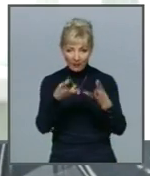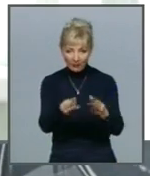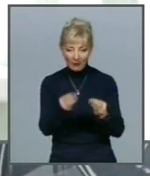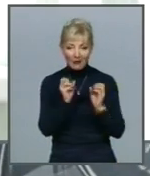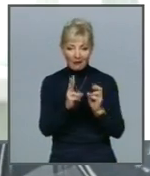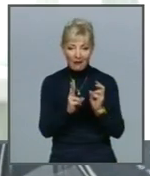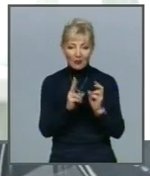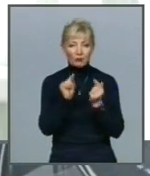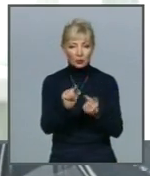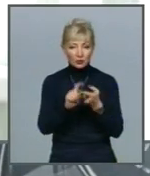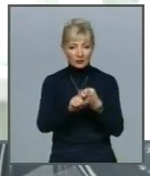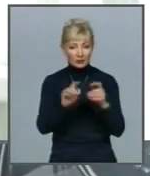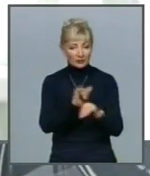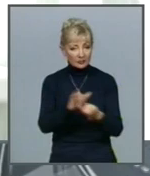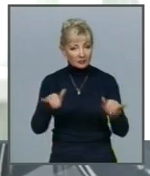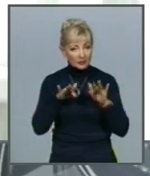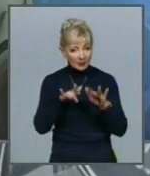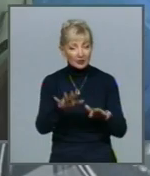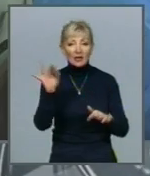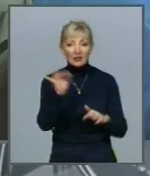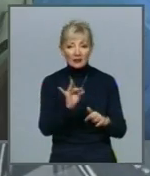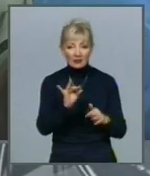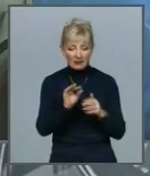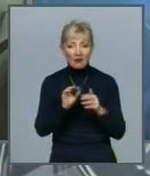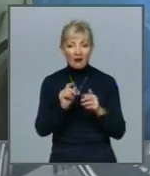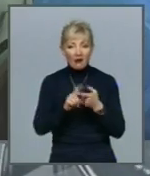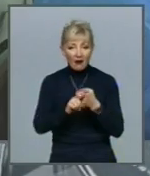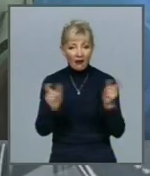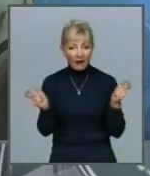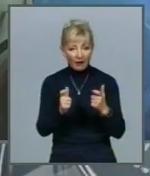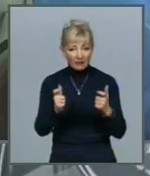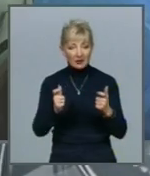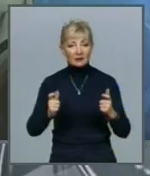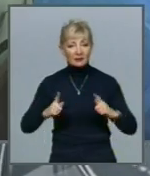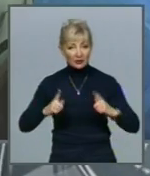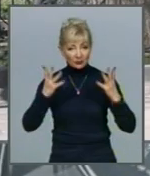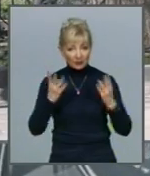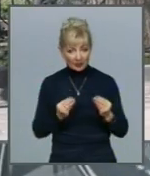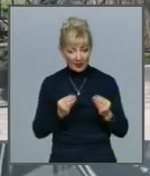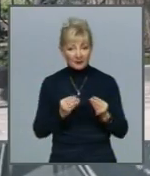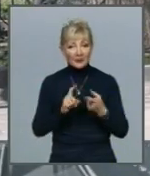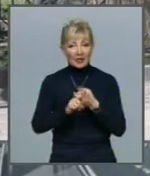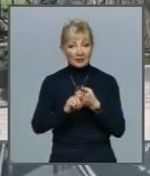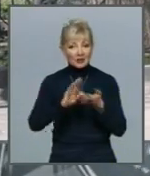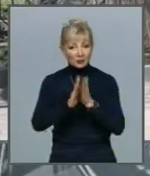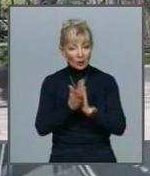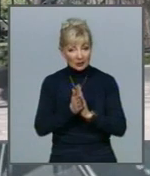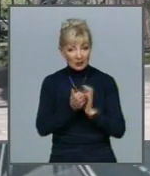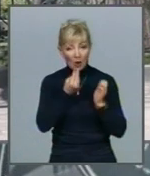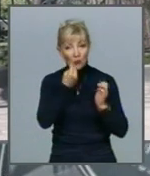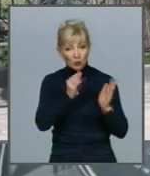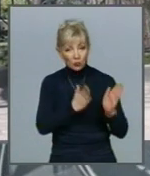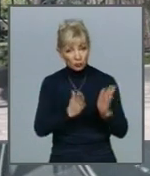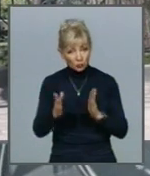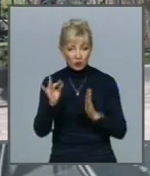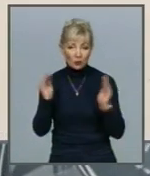впроваджені протиепідемічні заходи, так і карантин вихідного дня І підситуація стабілізувалася та зменшилось навантаження